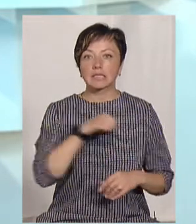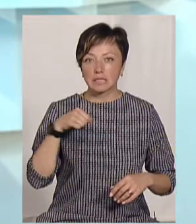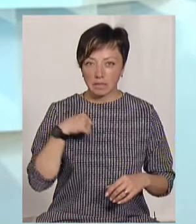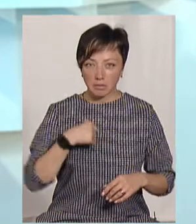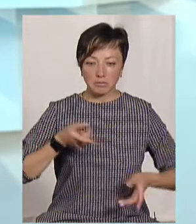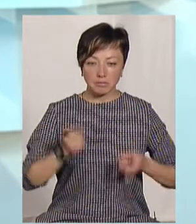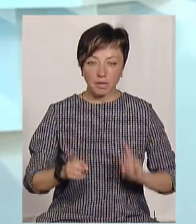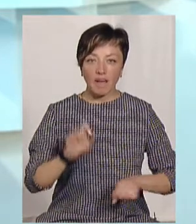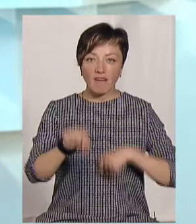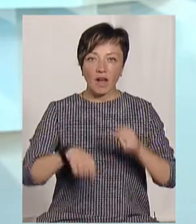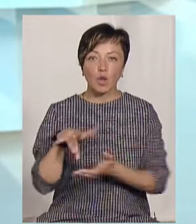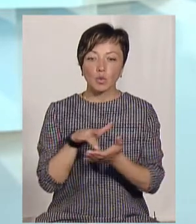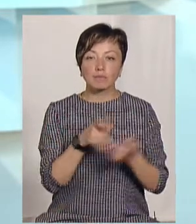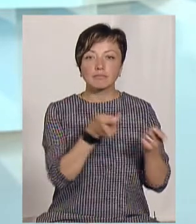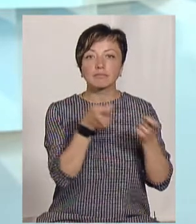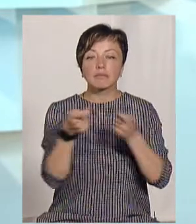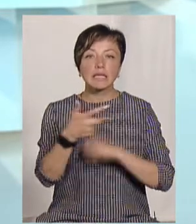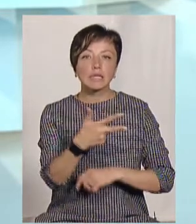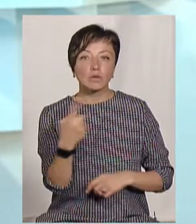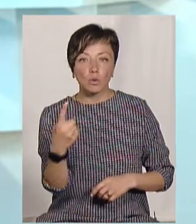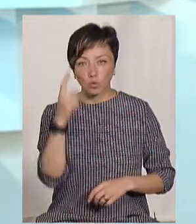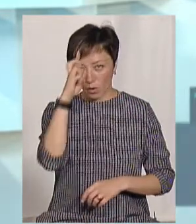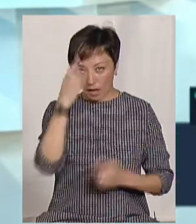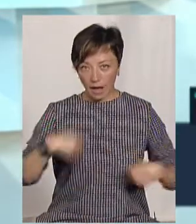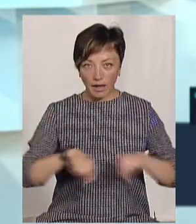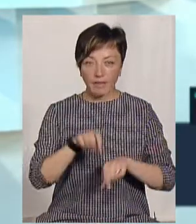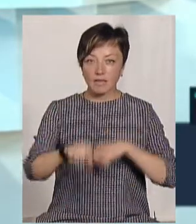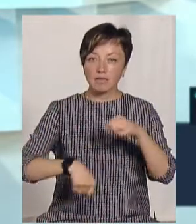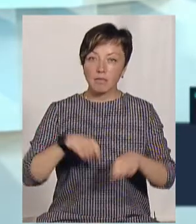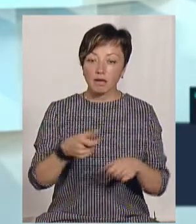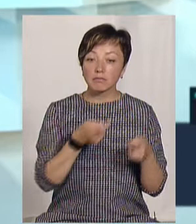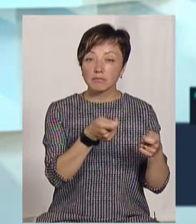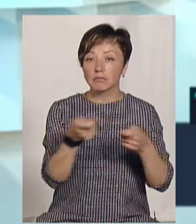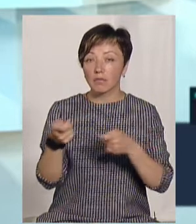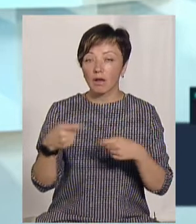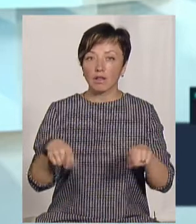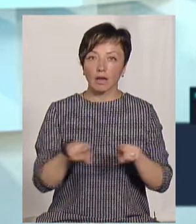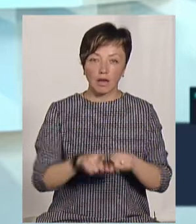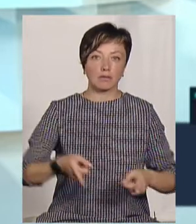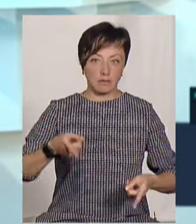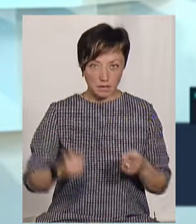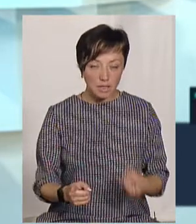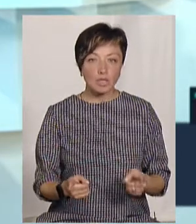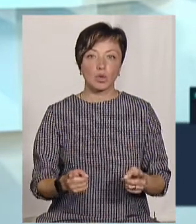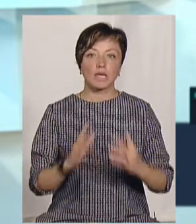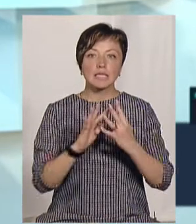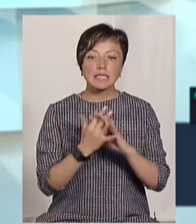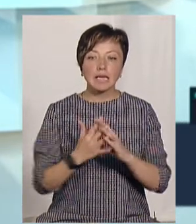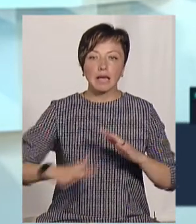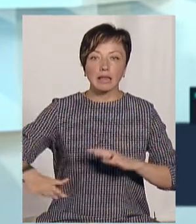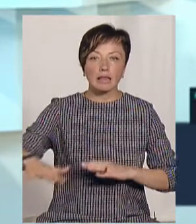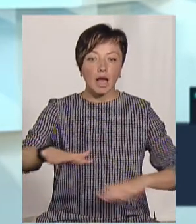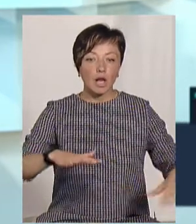велотуристи, відвідали вже 31 країну на велосипеді. І проїжджаючи ці країни на велосипеді по таких дійсно сільських